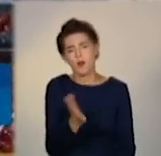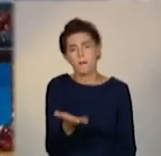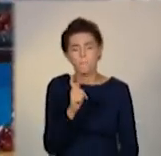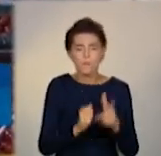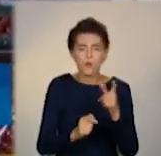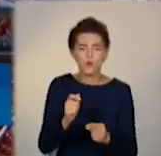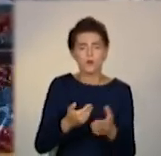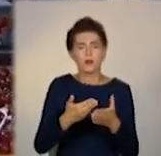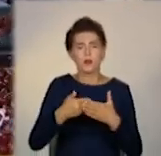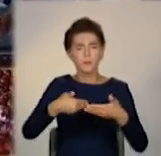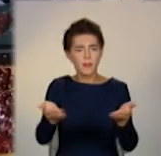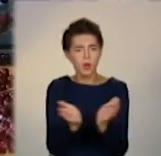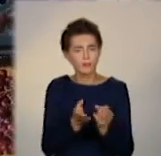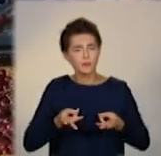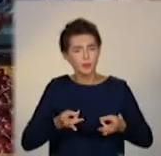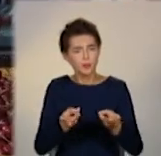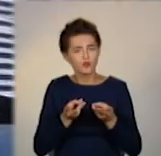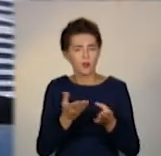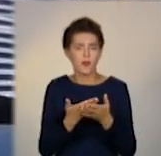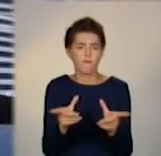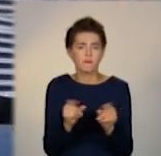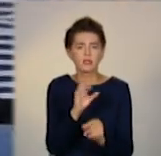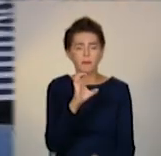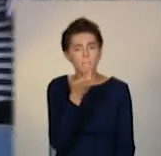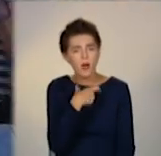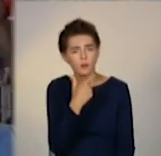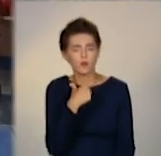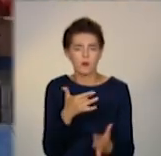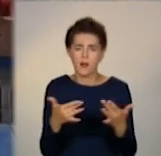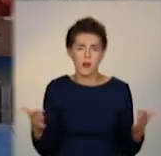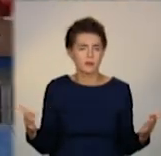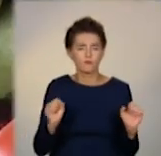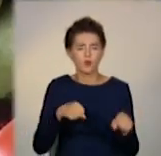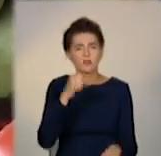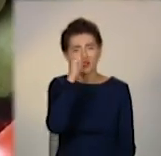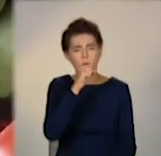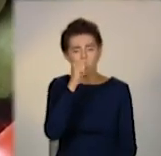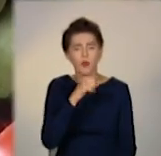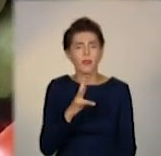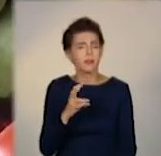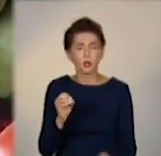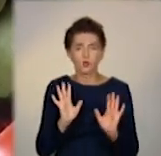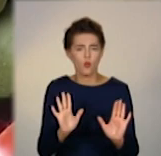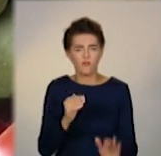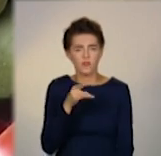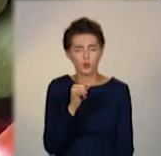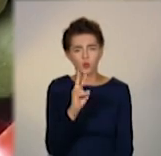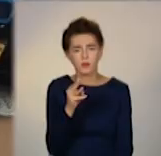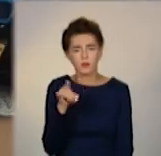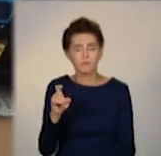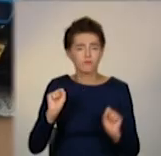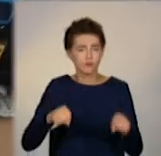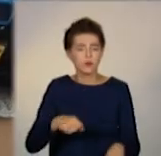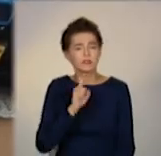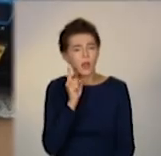Пироги пічем. Везде. З мороженим. Але заморожувати можна не лише фрукти та ягоди. Кабачки, зелень,